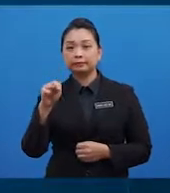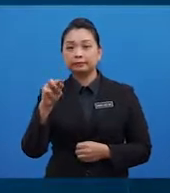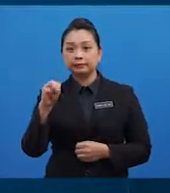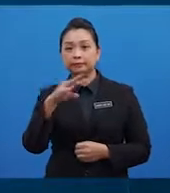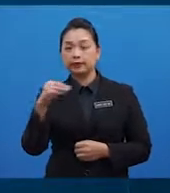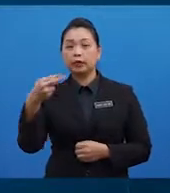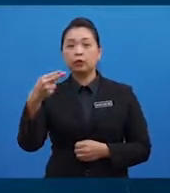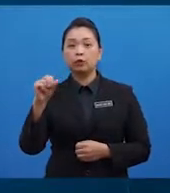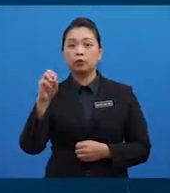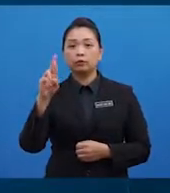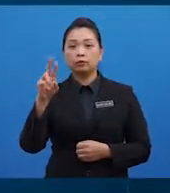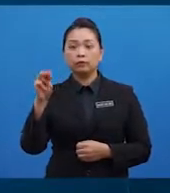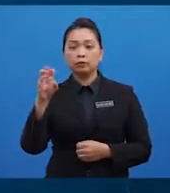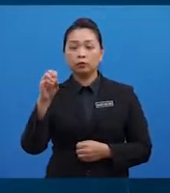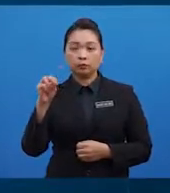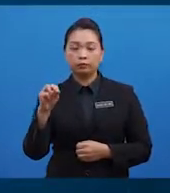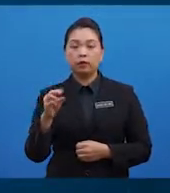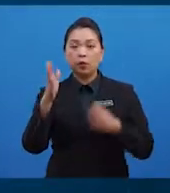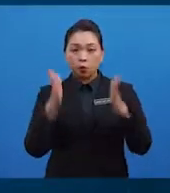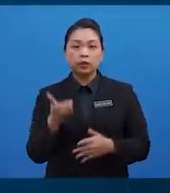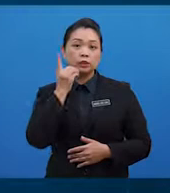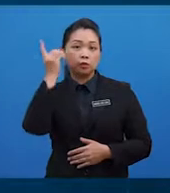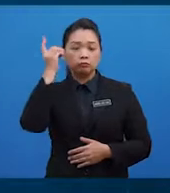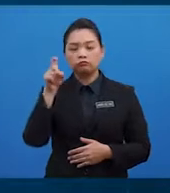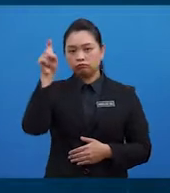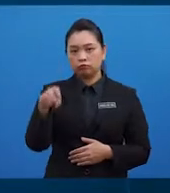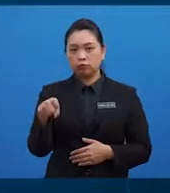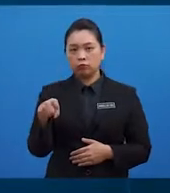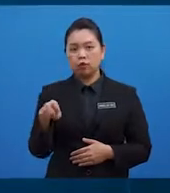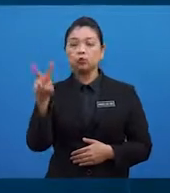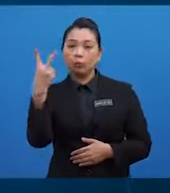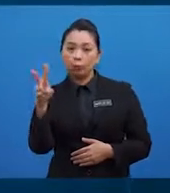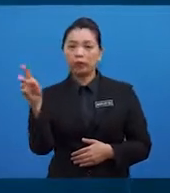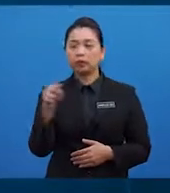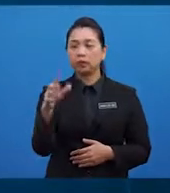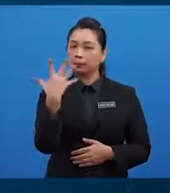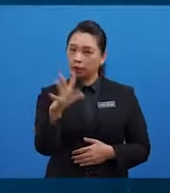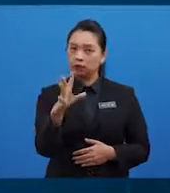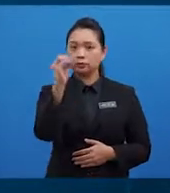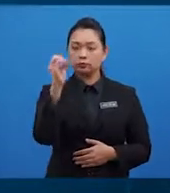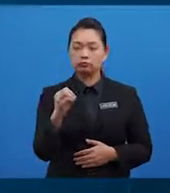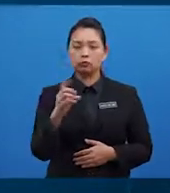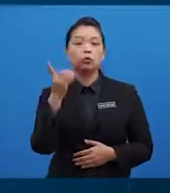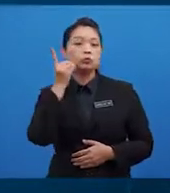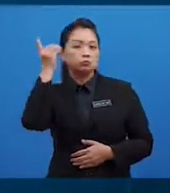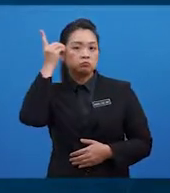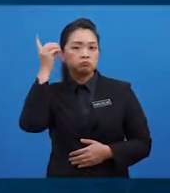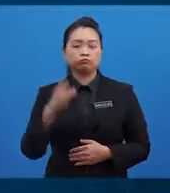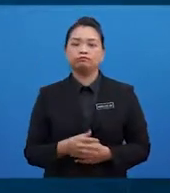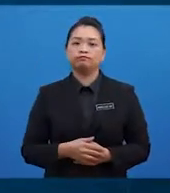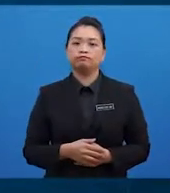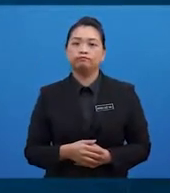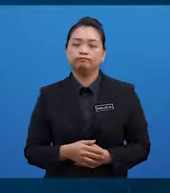Orang dewasa memerlukan antara 12 hingga 15% kalori.